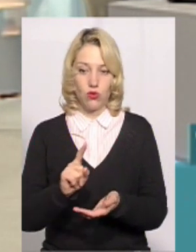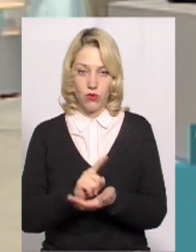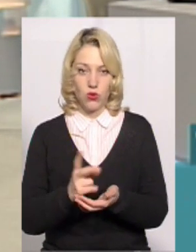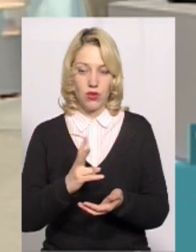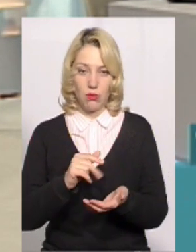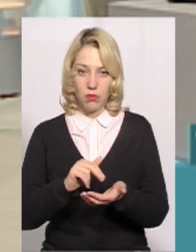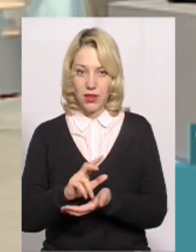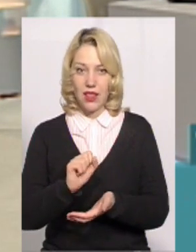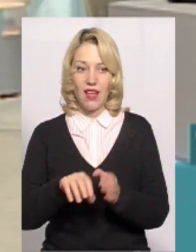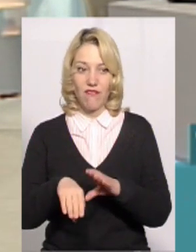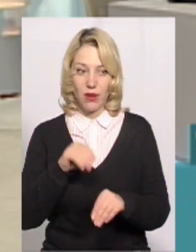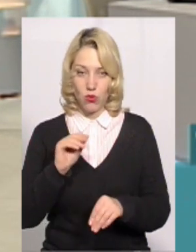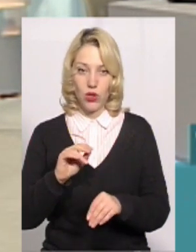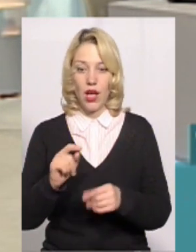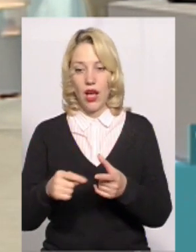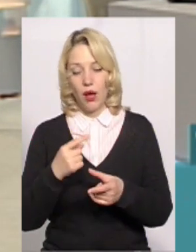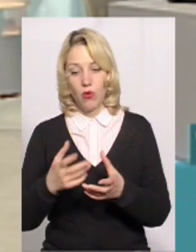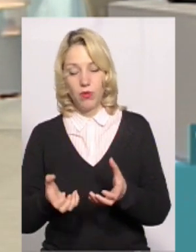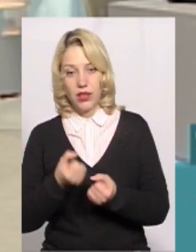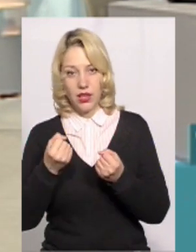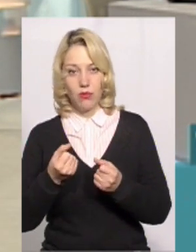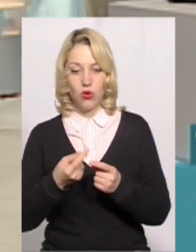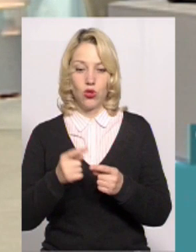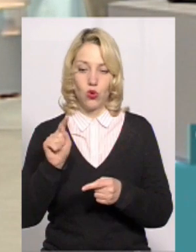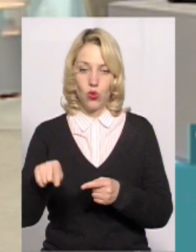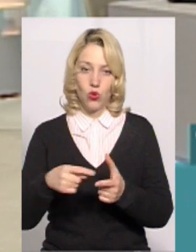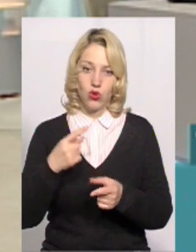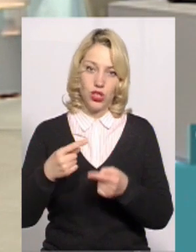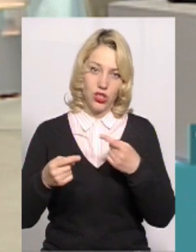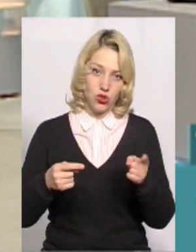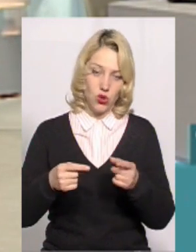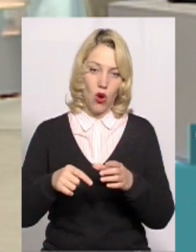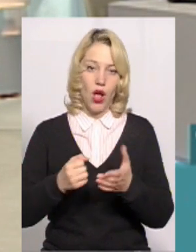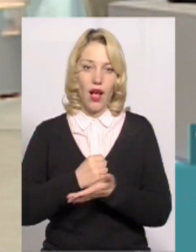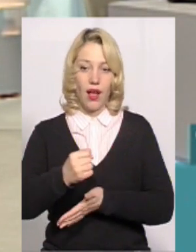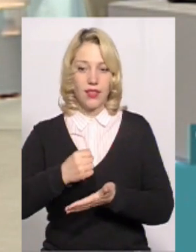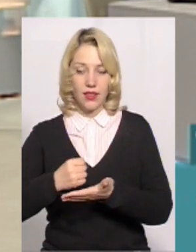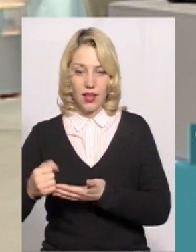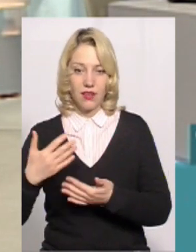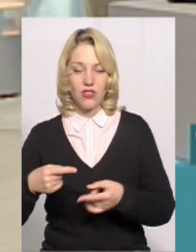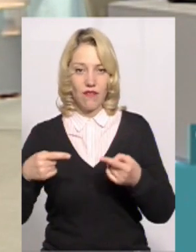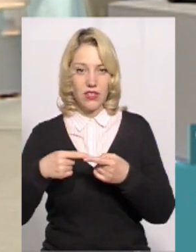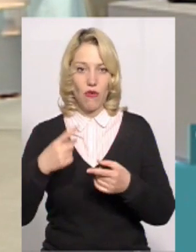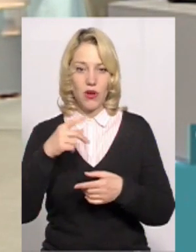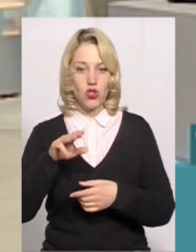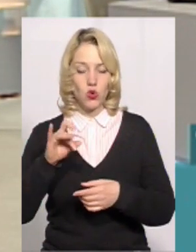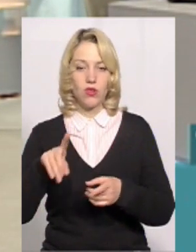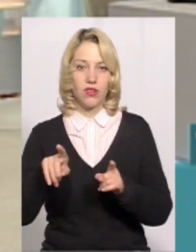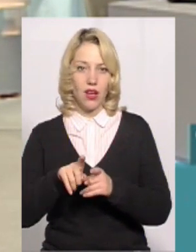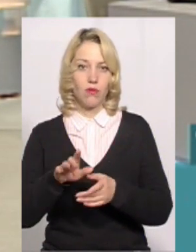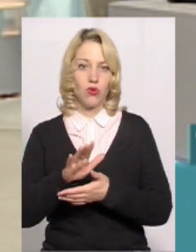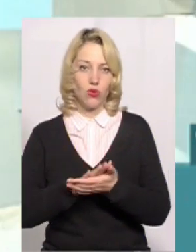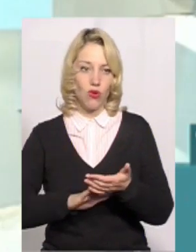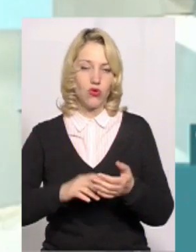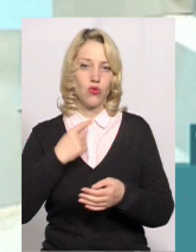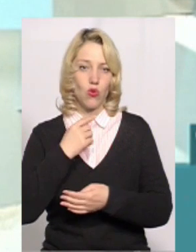потрібно піти на вибори або підтримують того чи іншого кандидата, вони визначилися вже в першому турі. І вони так і продовжують голосувати і